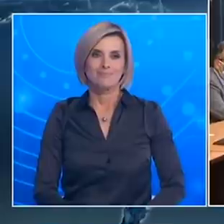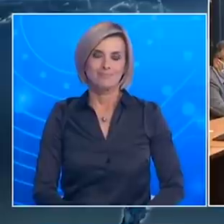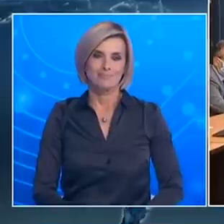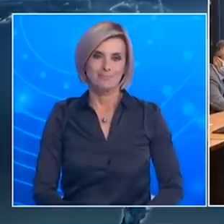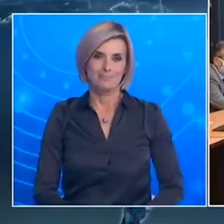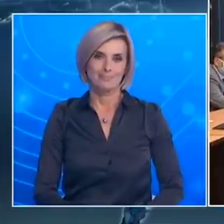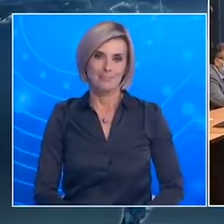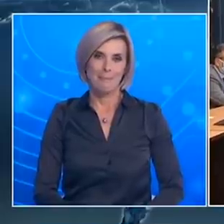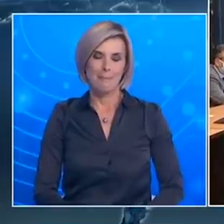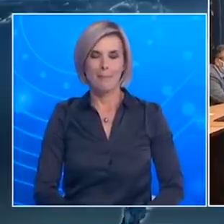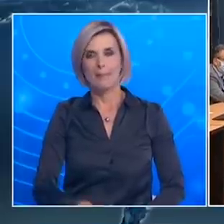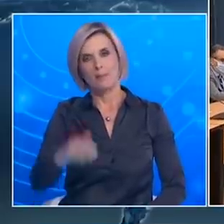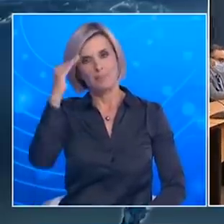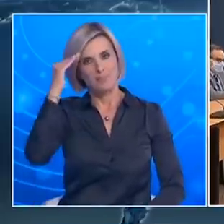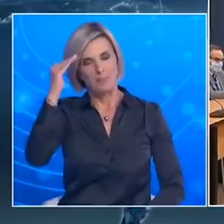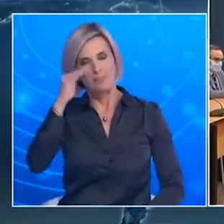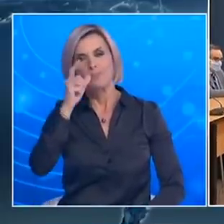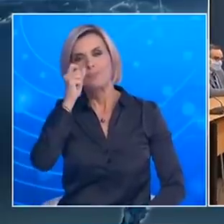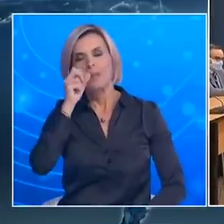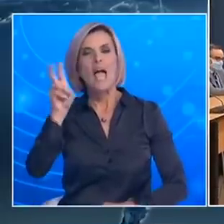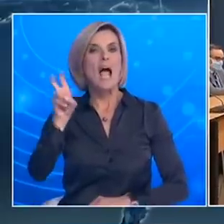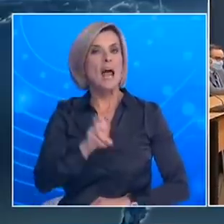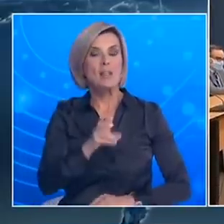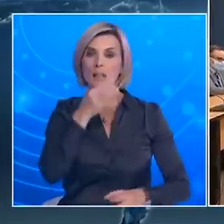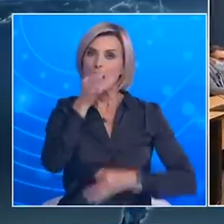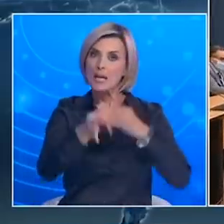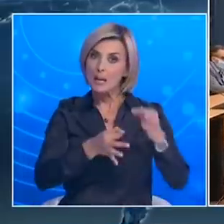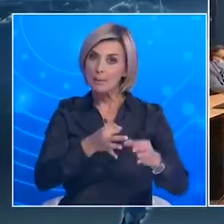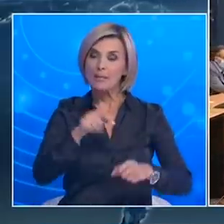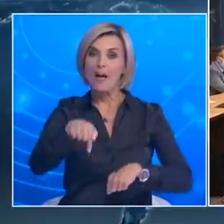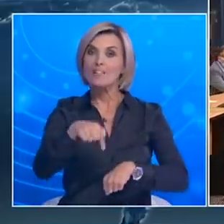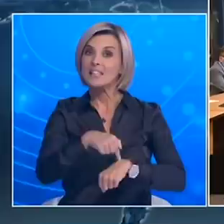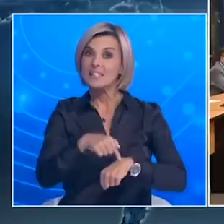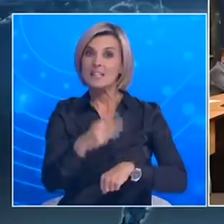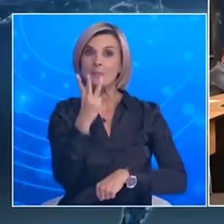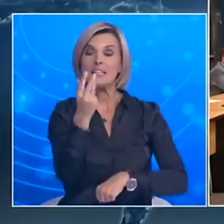Κύριε Χαρδαλιά, αναφερθήκατε πριν νομίζω στα ενεργά κρούσματα Είπατε έναν αριθμό γύρω στα 3.500